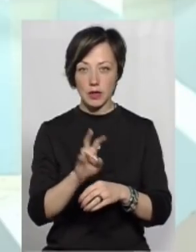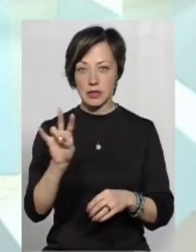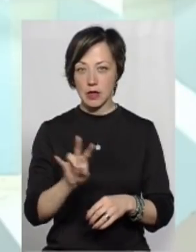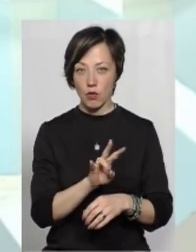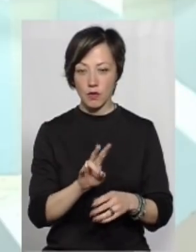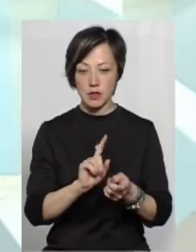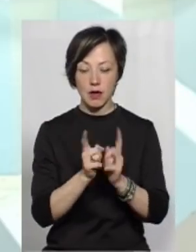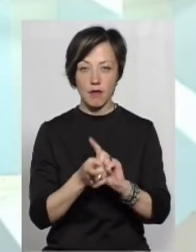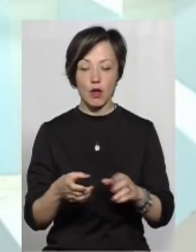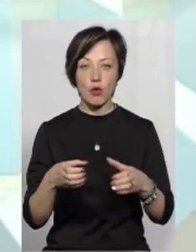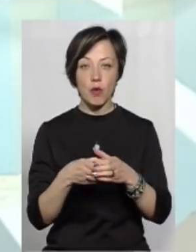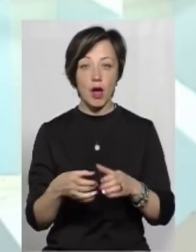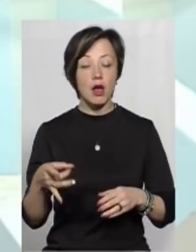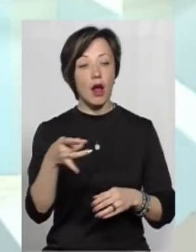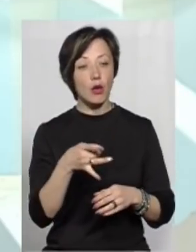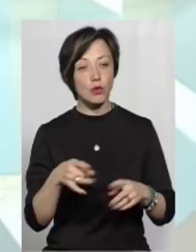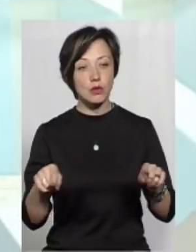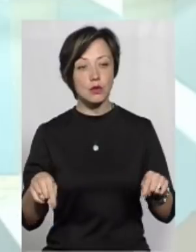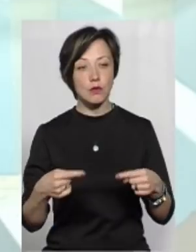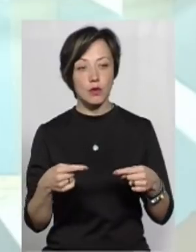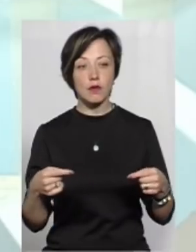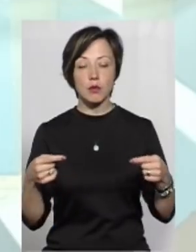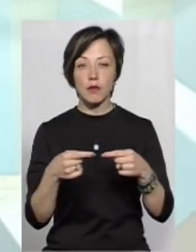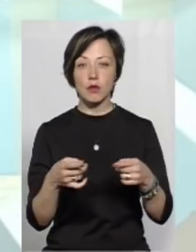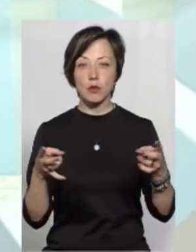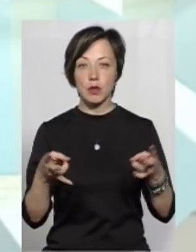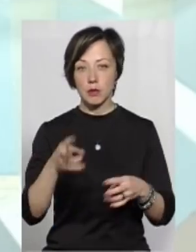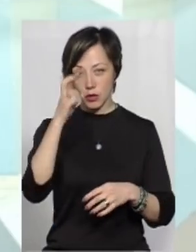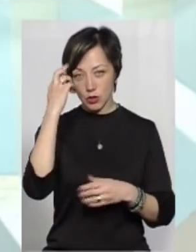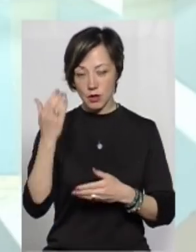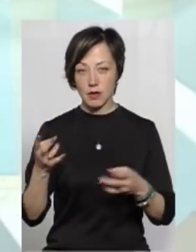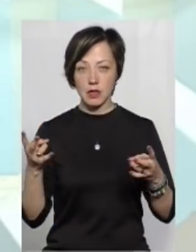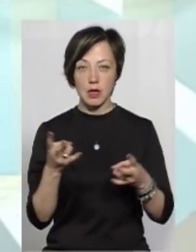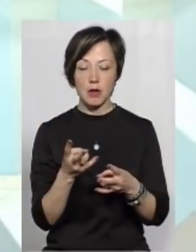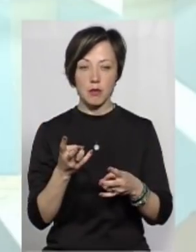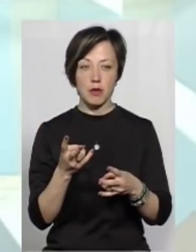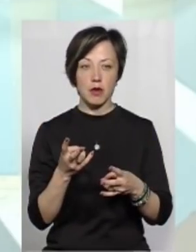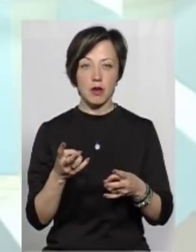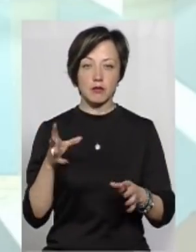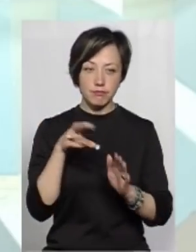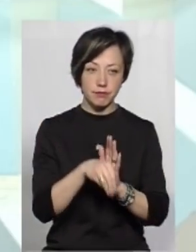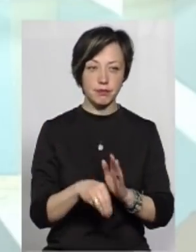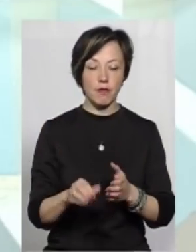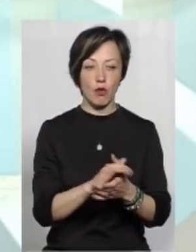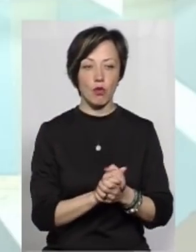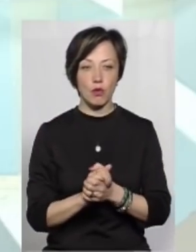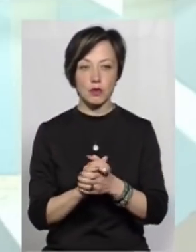це ставало громадою, то район створювався відповідно до потреб держави. Треба загнати по максимуму в колгосп.